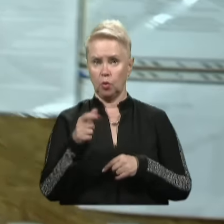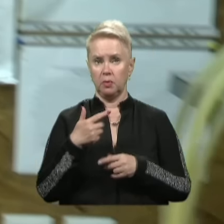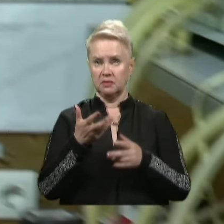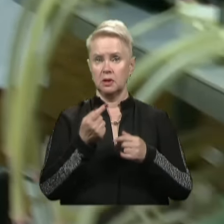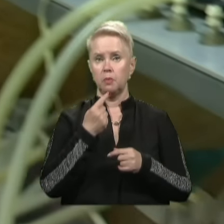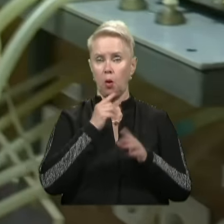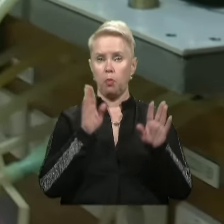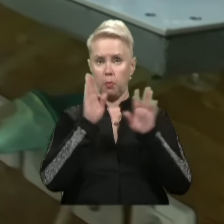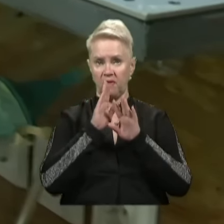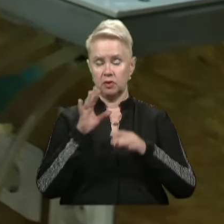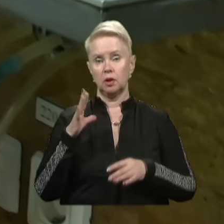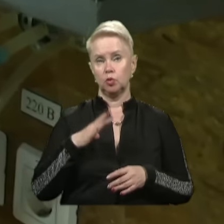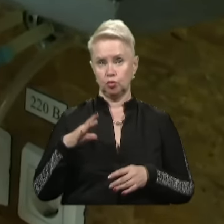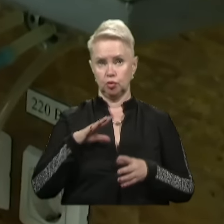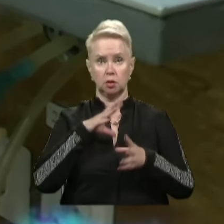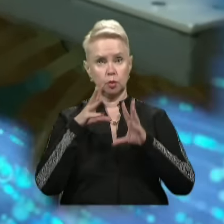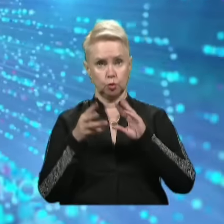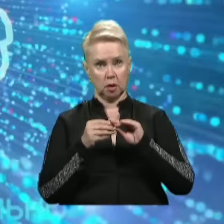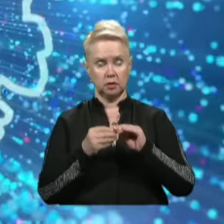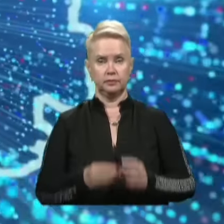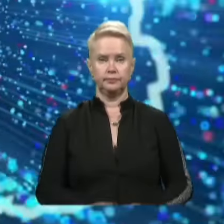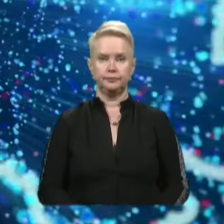взяли проби повітря. Дочекайтеся результатів.